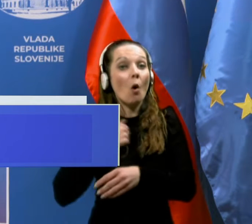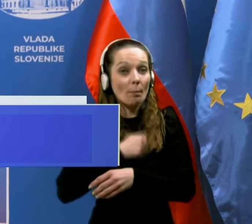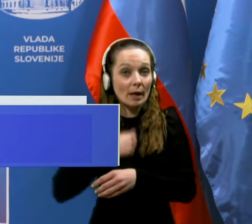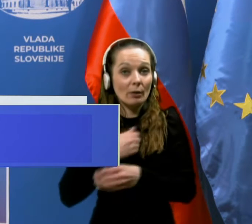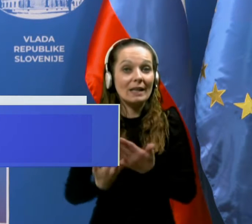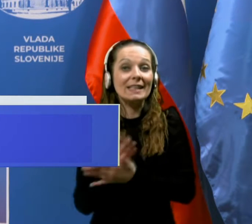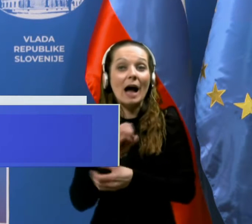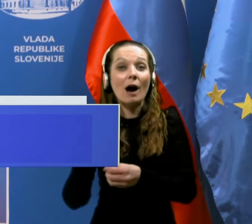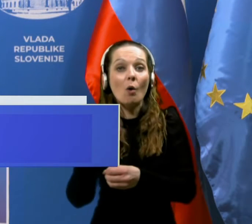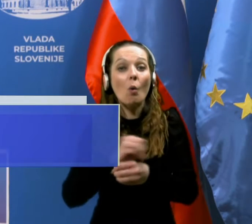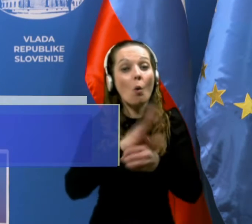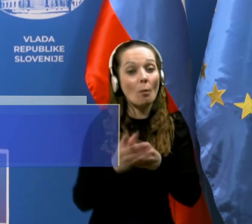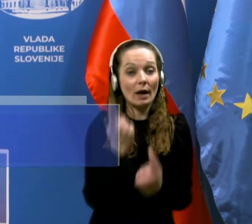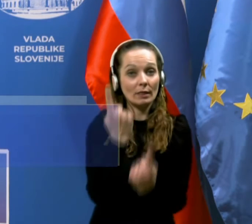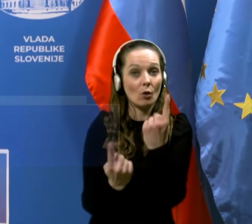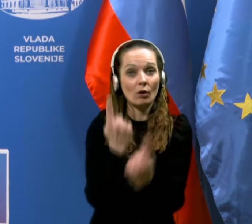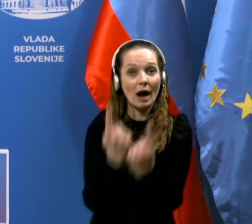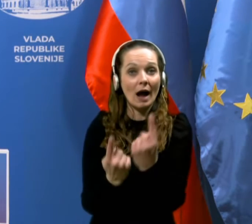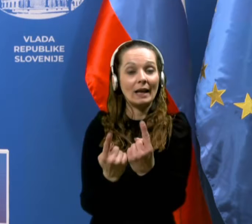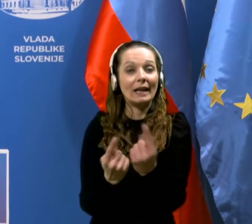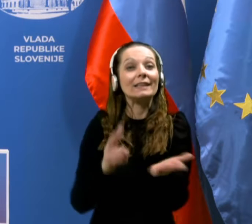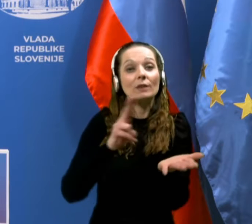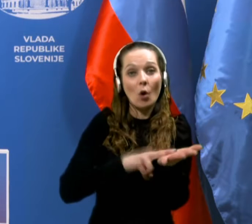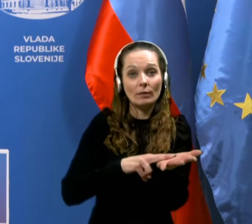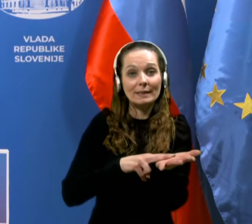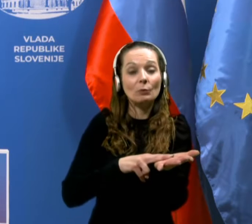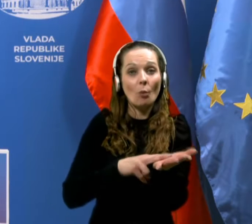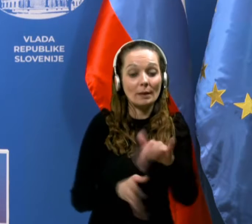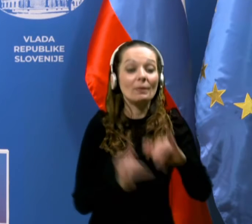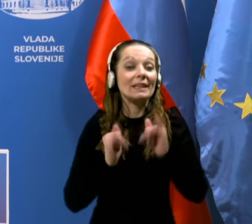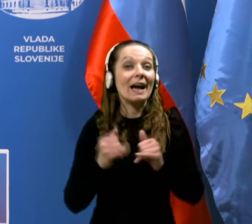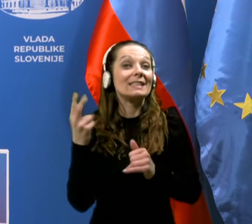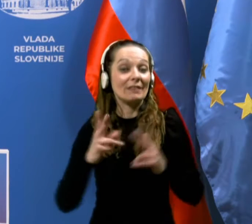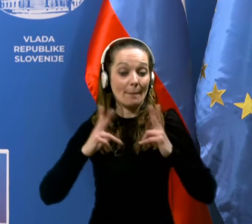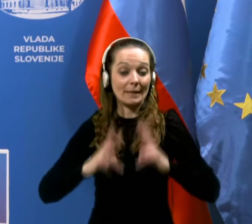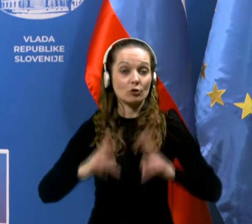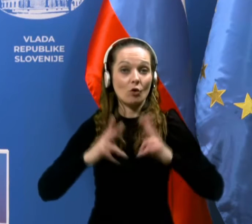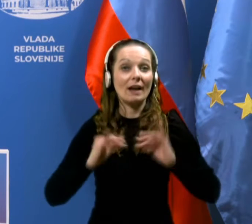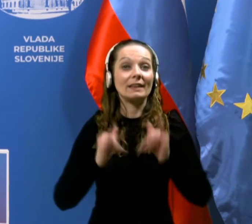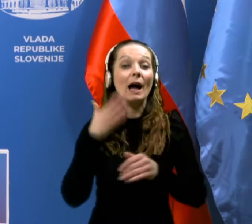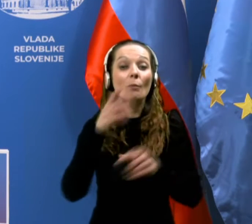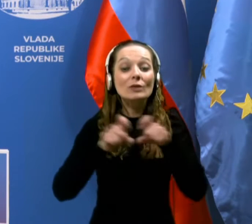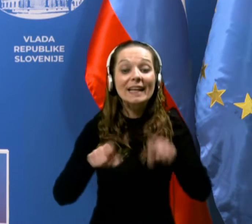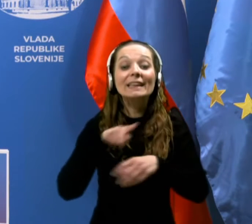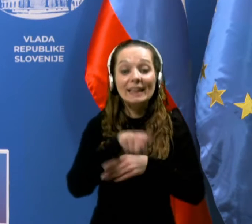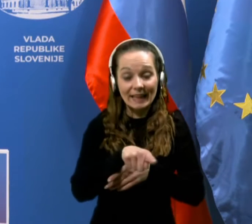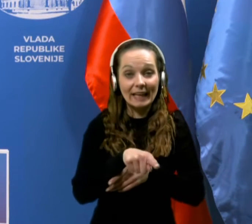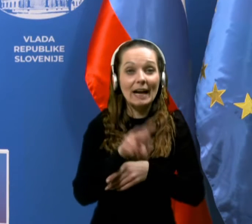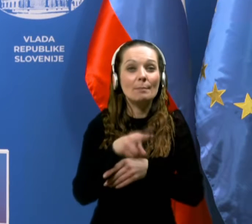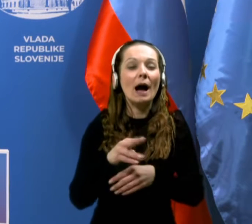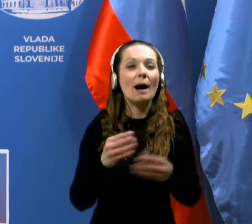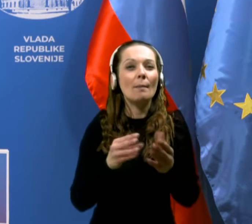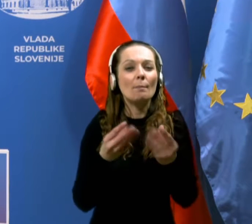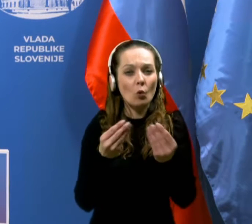za omikron dogajalo z post-covidnimi simptomi. Vendar so pričakovanja, da bo zaradi tega, ker je takšna